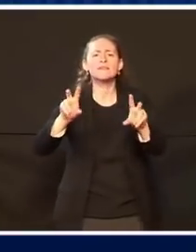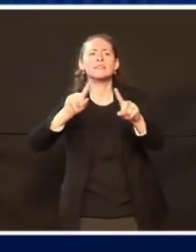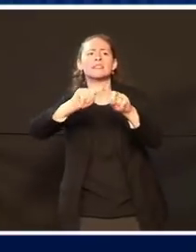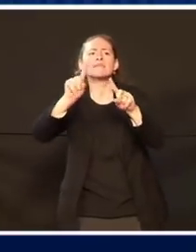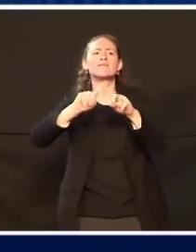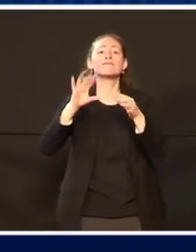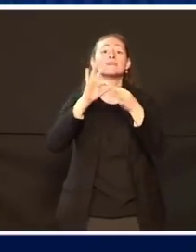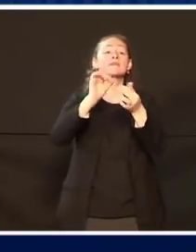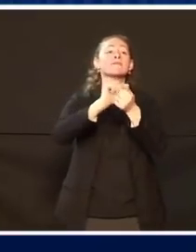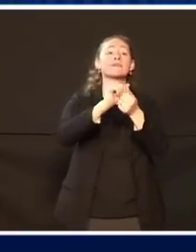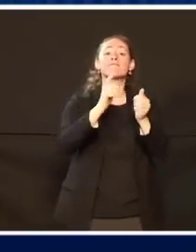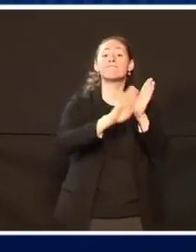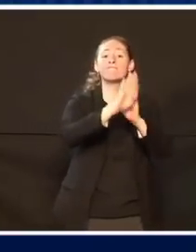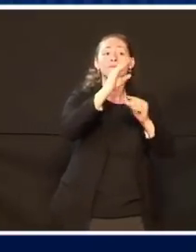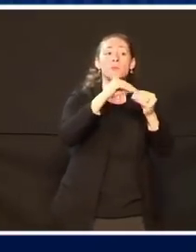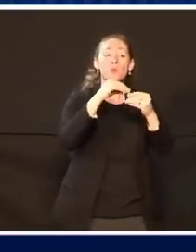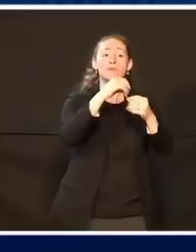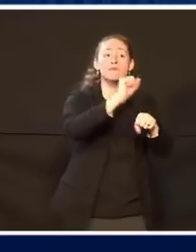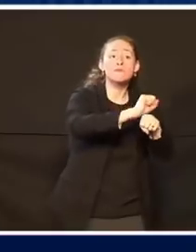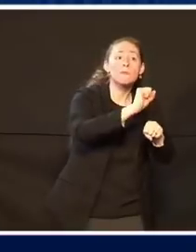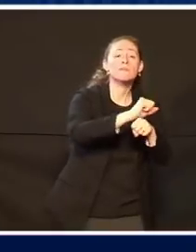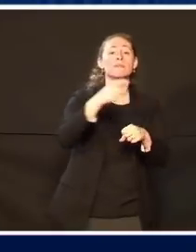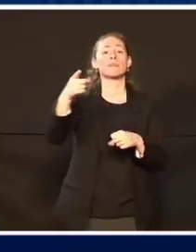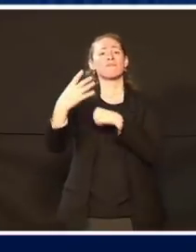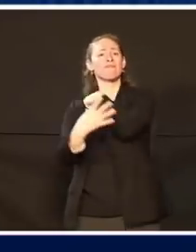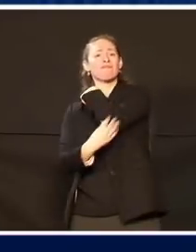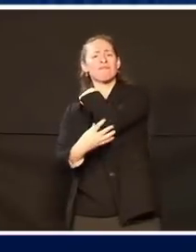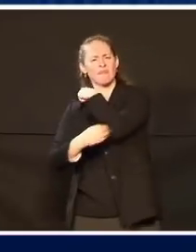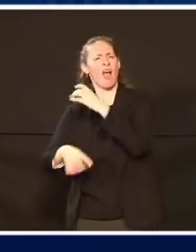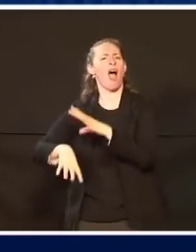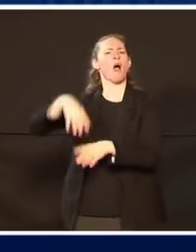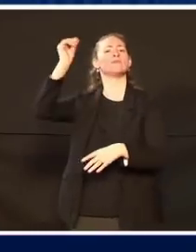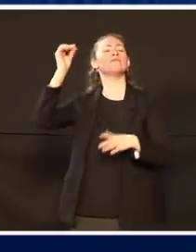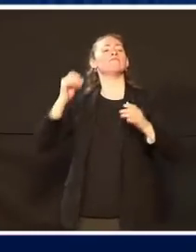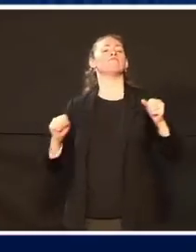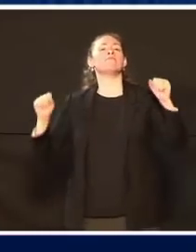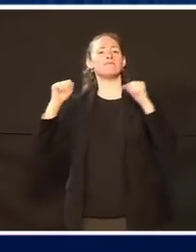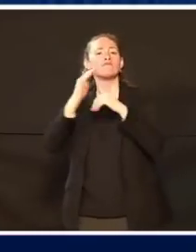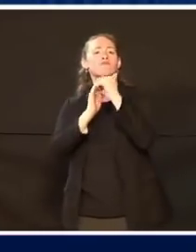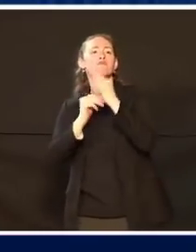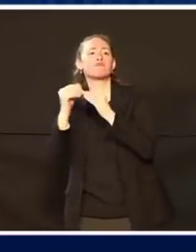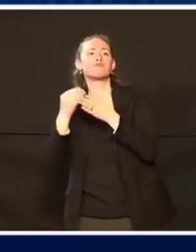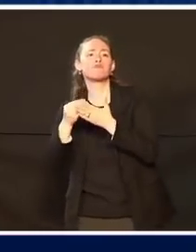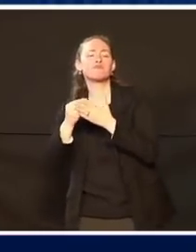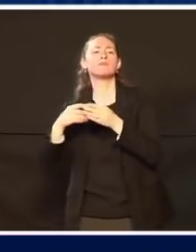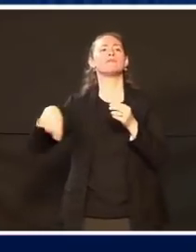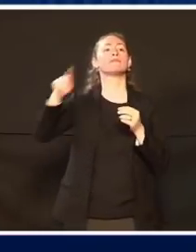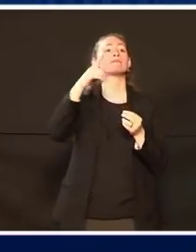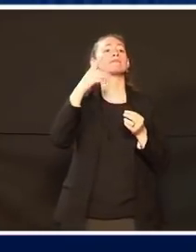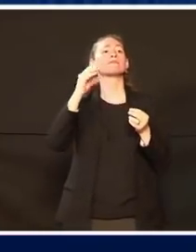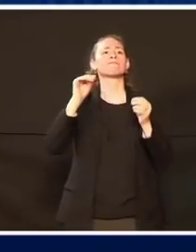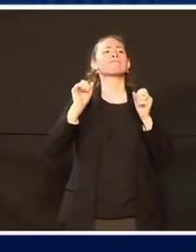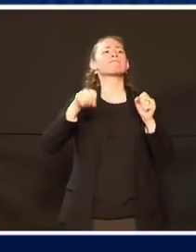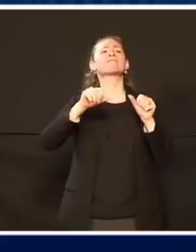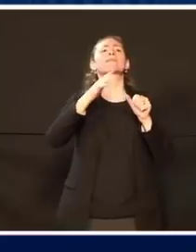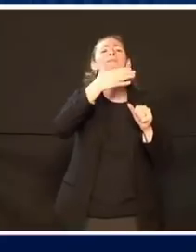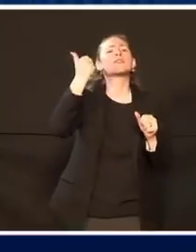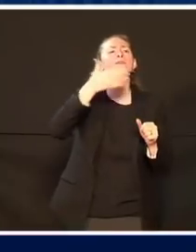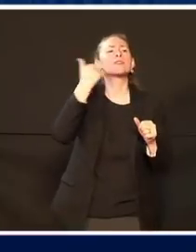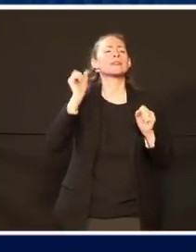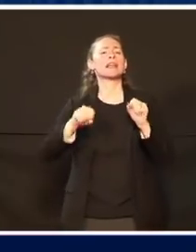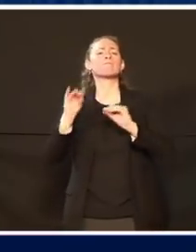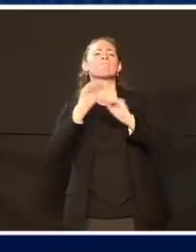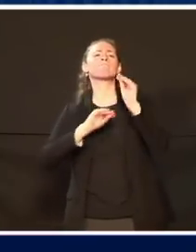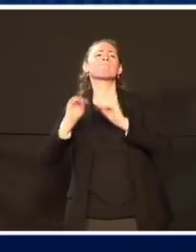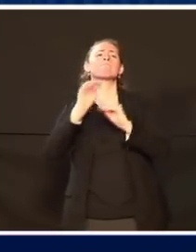Der langfristige wirtschaftliche Schaden muss so schnell wie möglich aufgeholt werden. Und ja gut, die Wahrheit ist, wenn wir diese